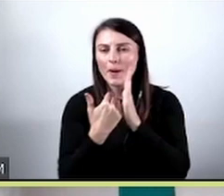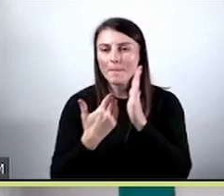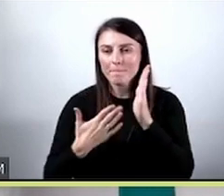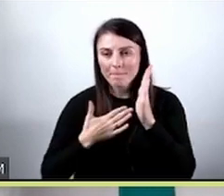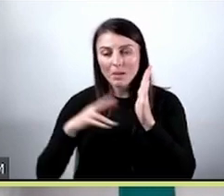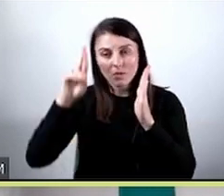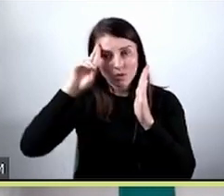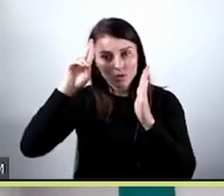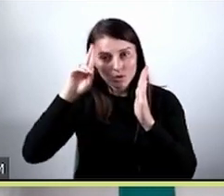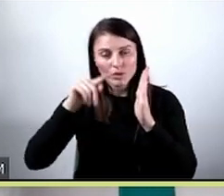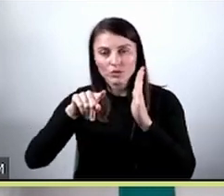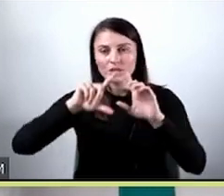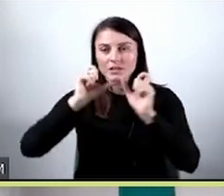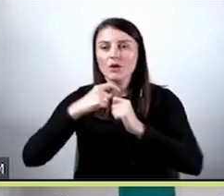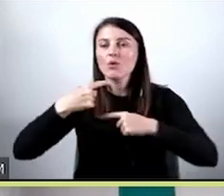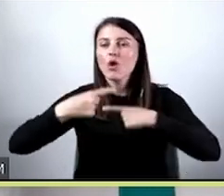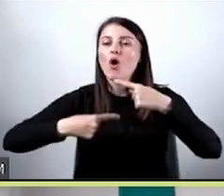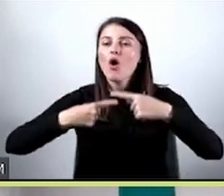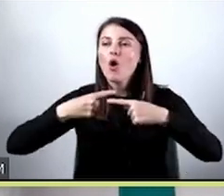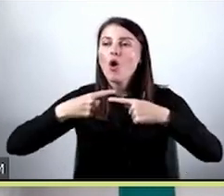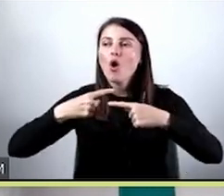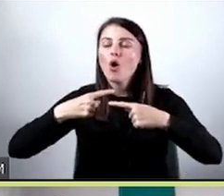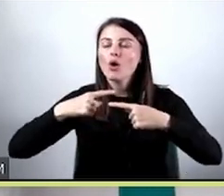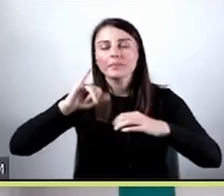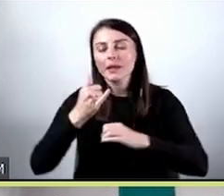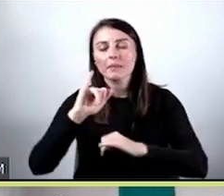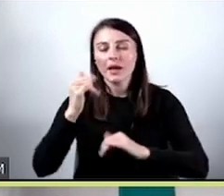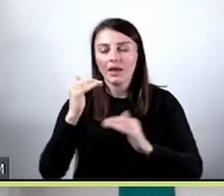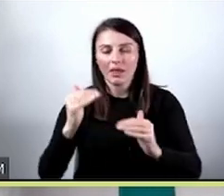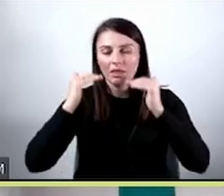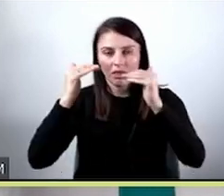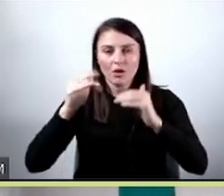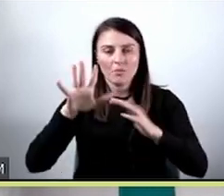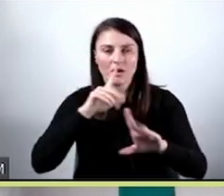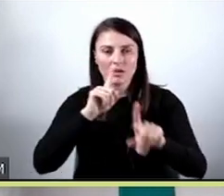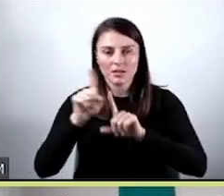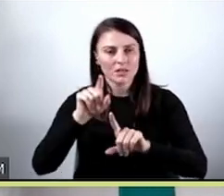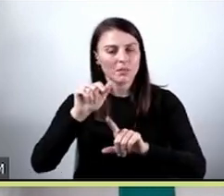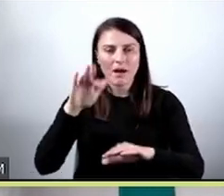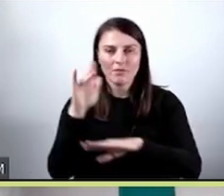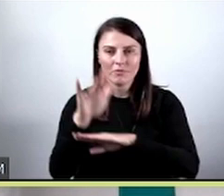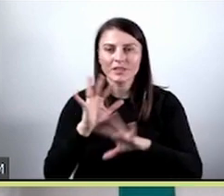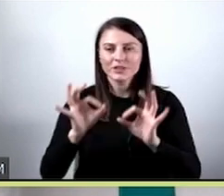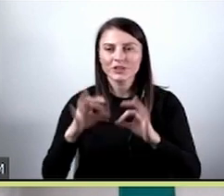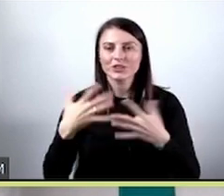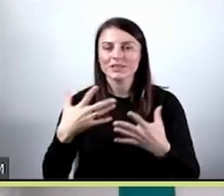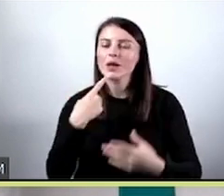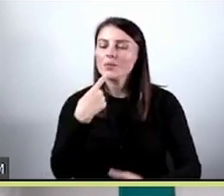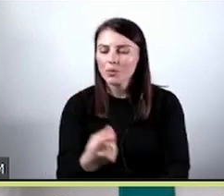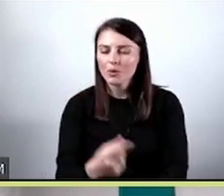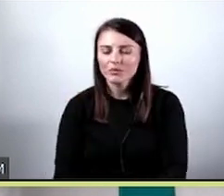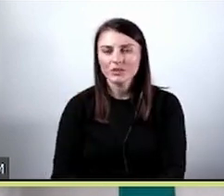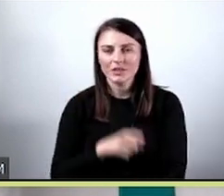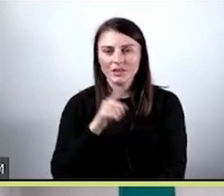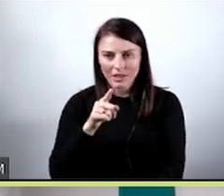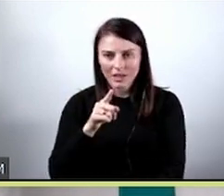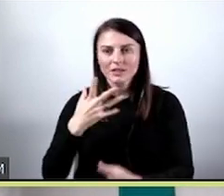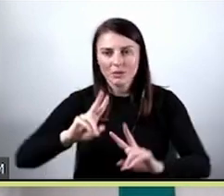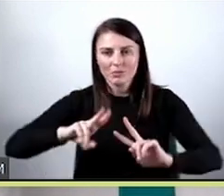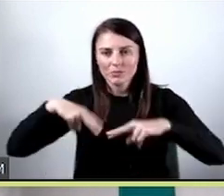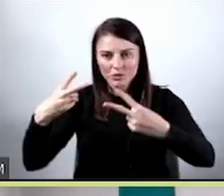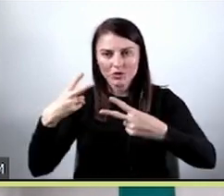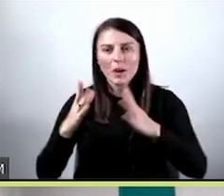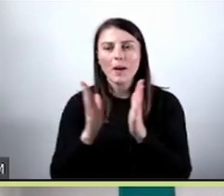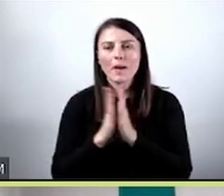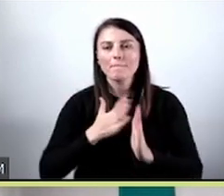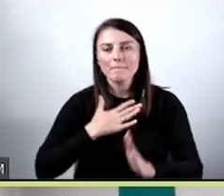jak ważną rolę w tym procesie odkrywa jakość, która praktycznie wpływa na wszystko. O tym właśnie chciałabym dzisiaj powiedzieć i takie podejście Wam przekazać. Mam nadzieję,